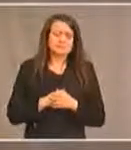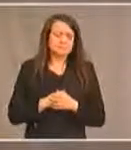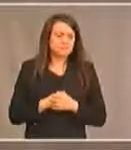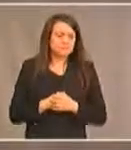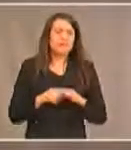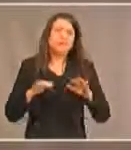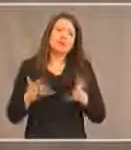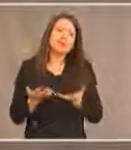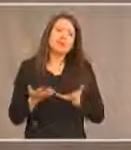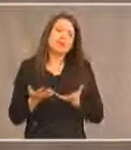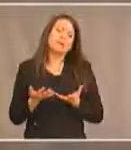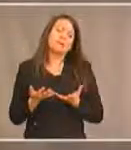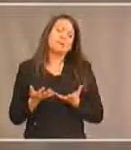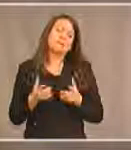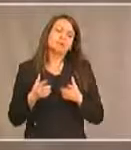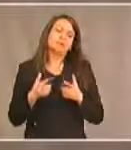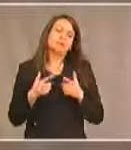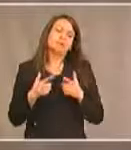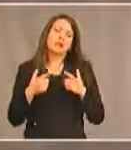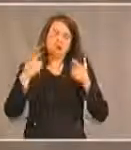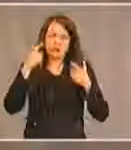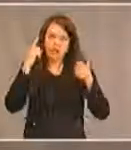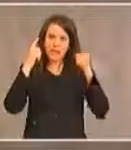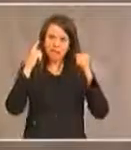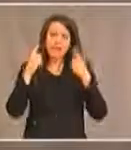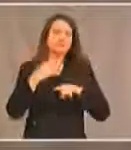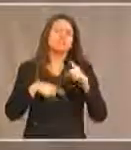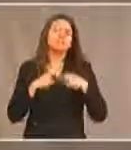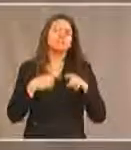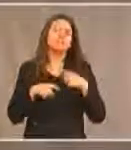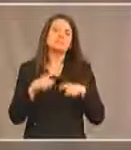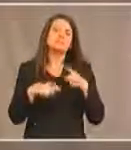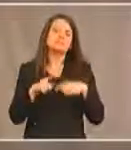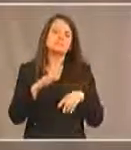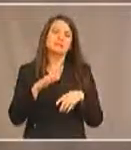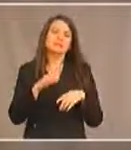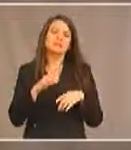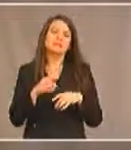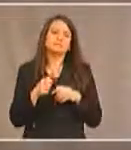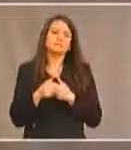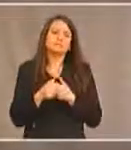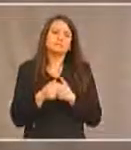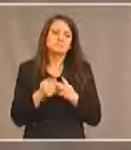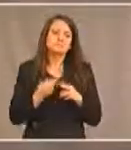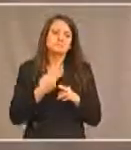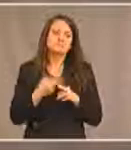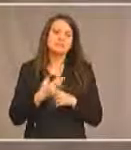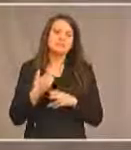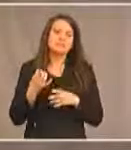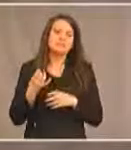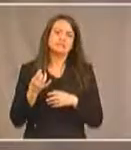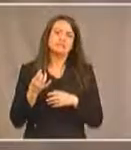comment le langage signé tient compte des formes de communication qui ne font pas